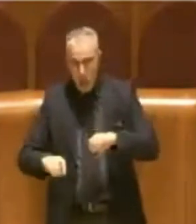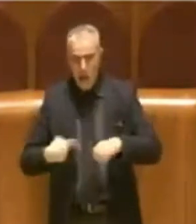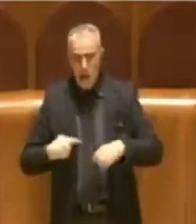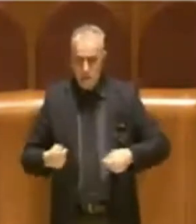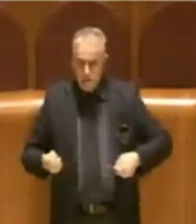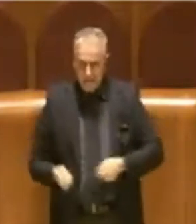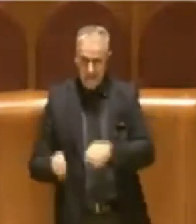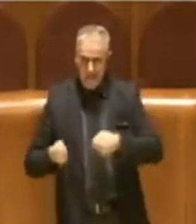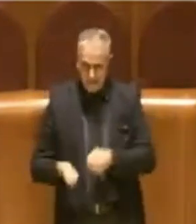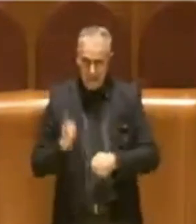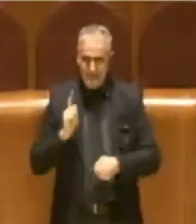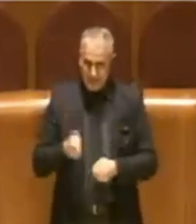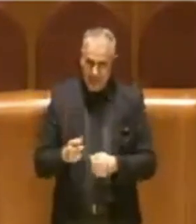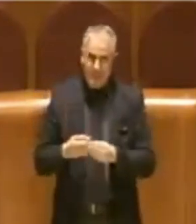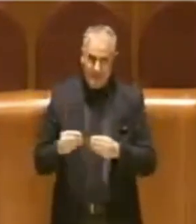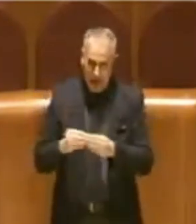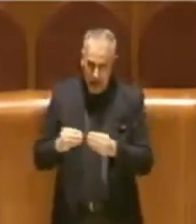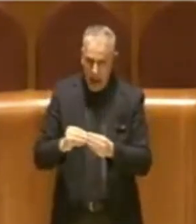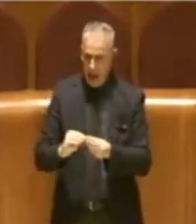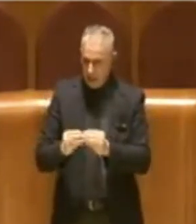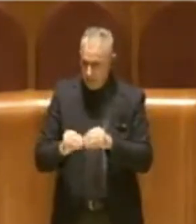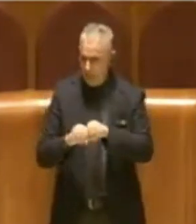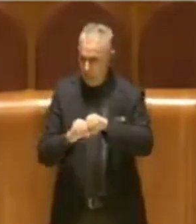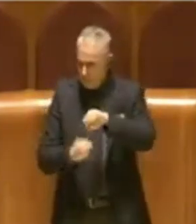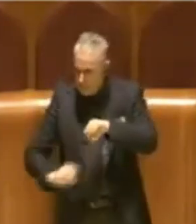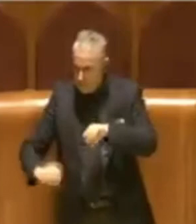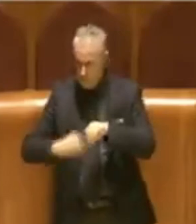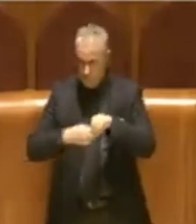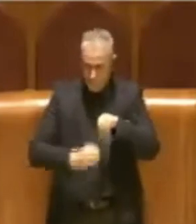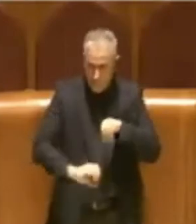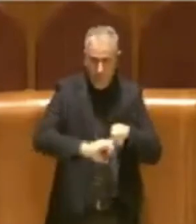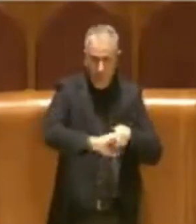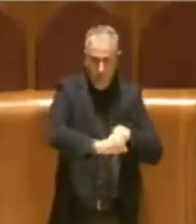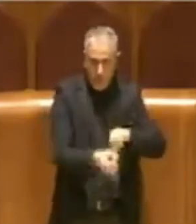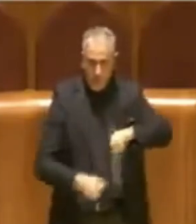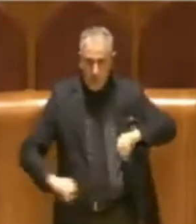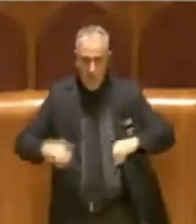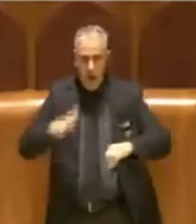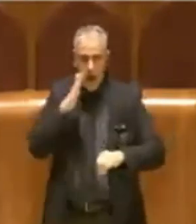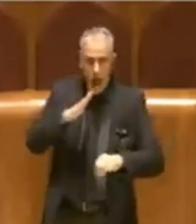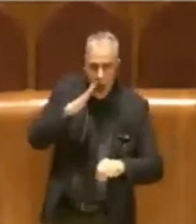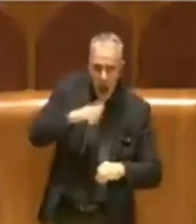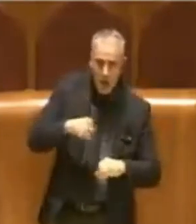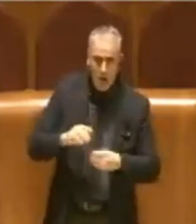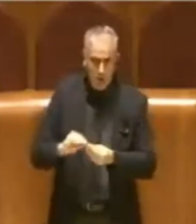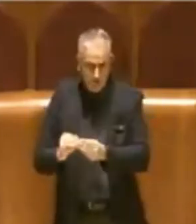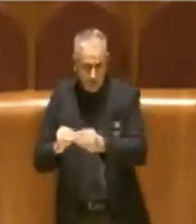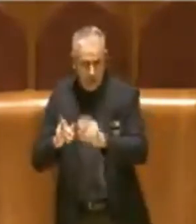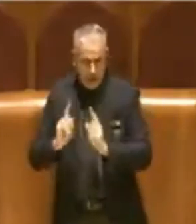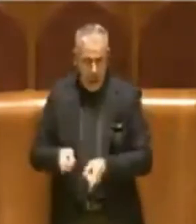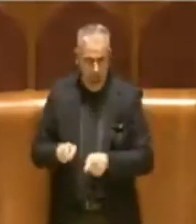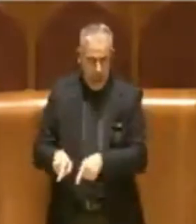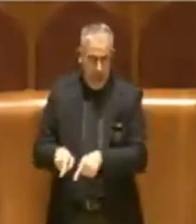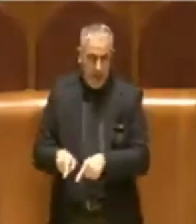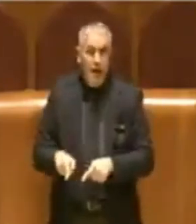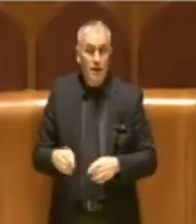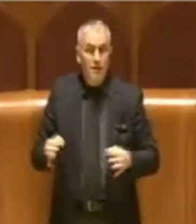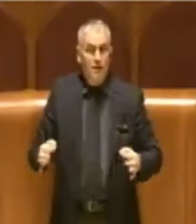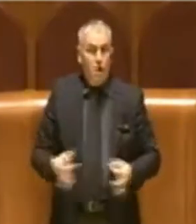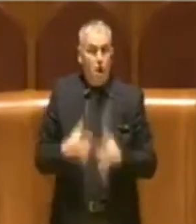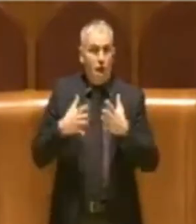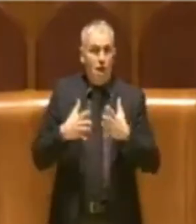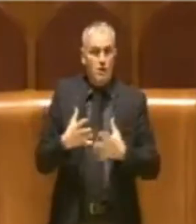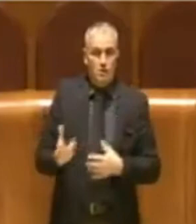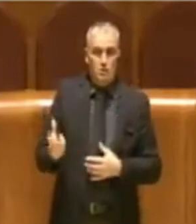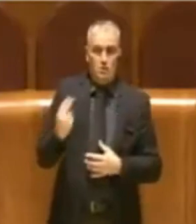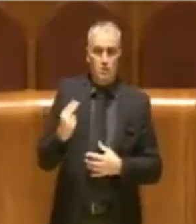realizzazione di veramente tante rete fognare e rete idriche. E allora abbiamo colto lo spunto